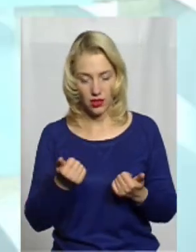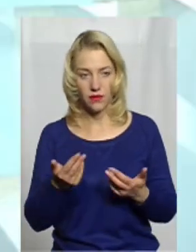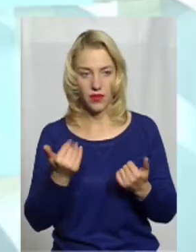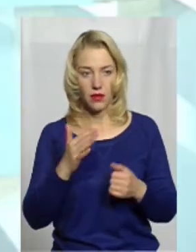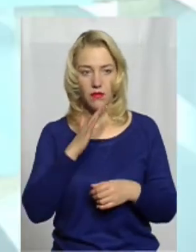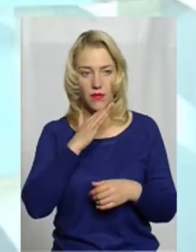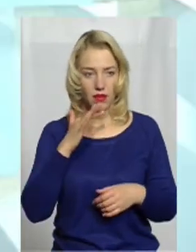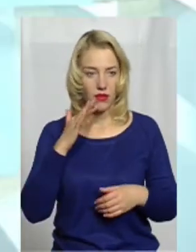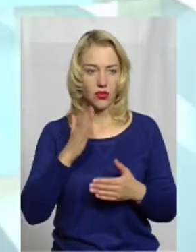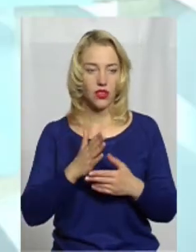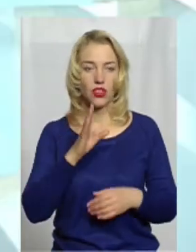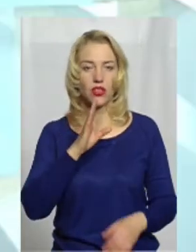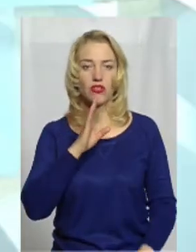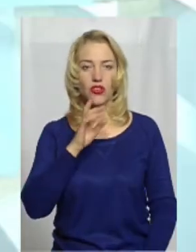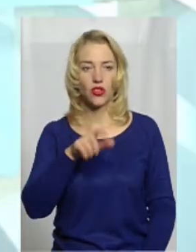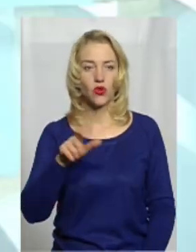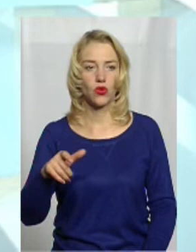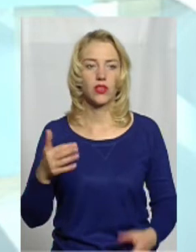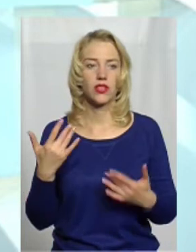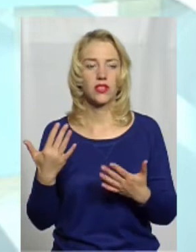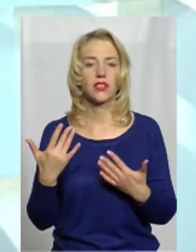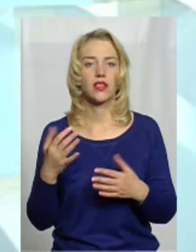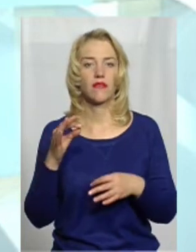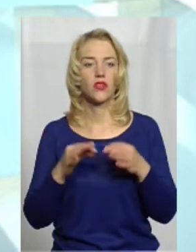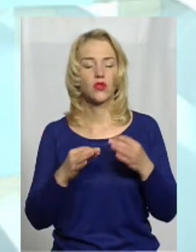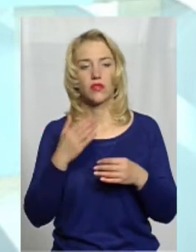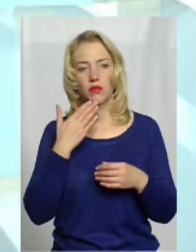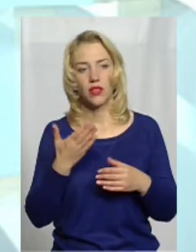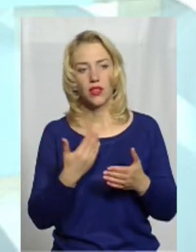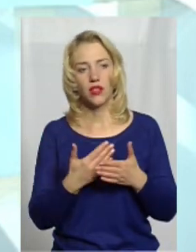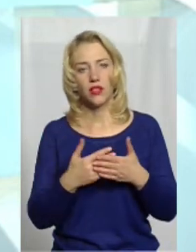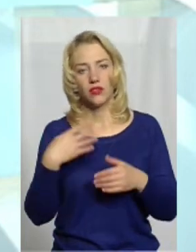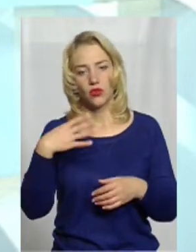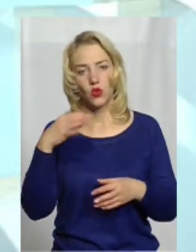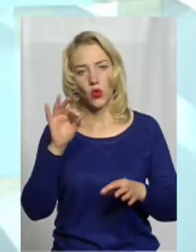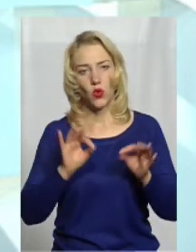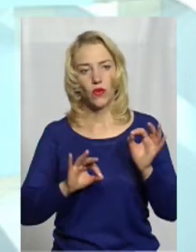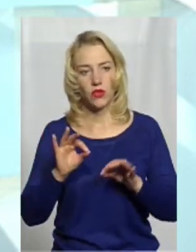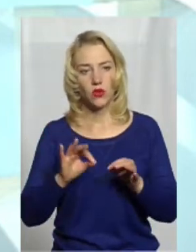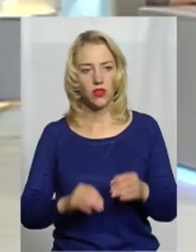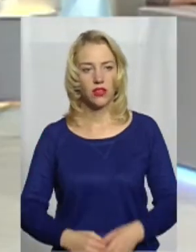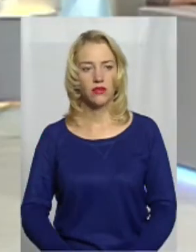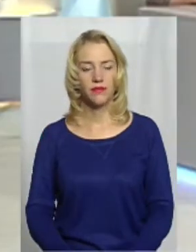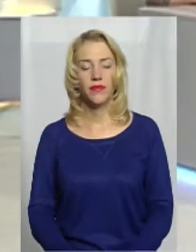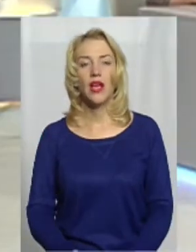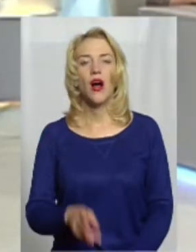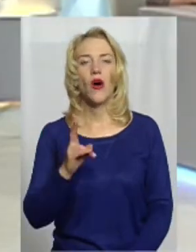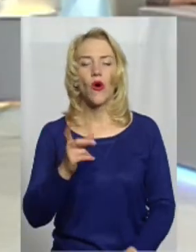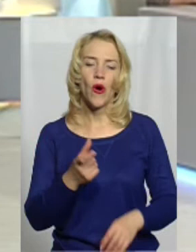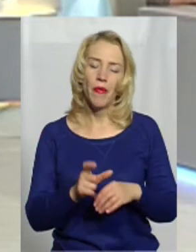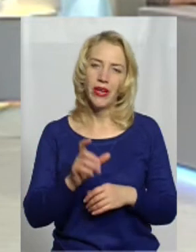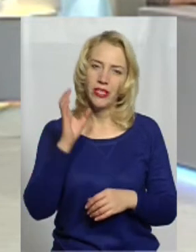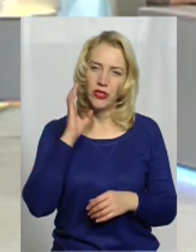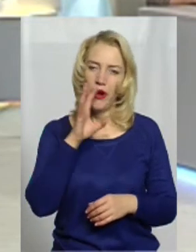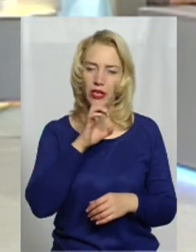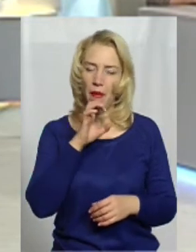жінок. Багато жінок? Скільки у відсотковому? Ну, десь відсотків вже сорок, мабуть. І кого більше слухають собаки?